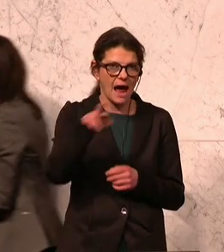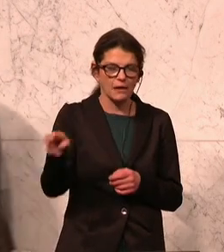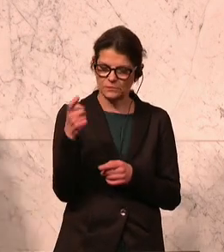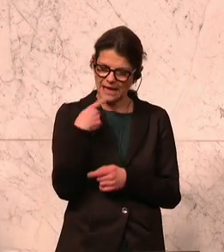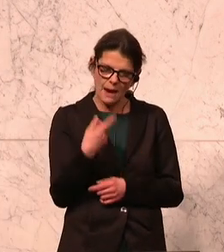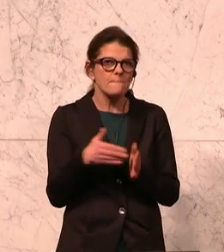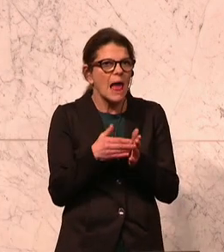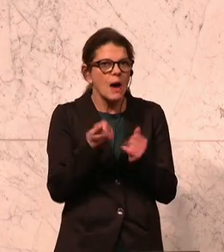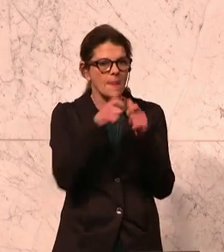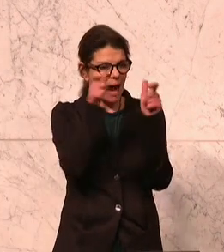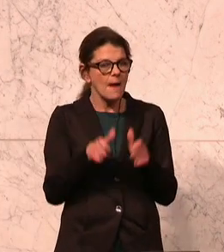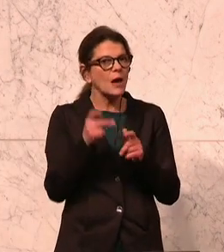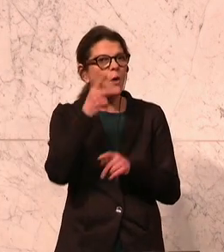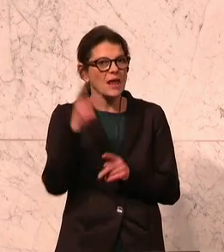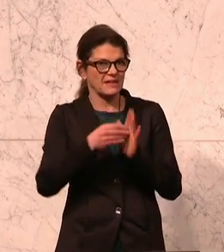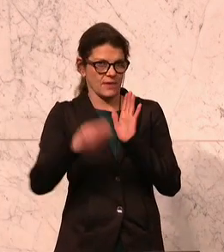Rahmenkollektivvertrag.